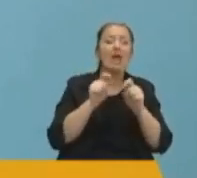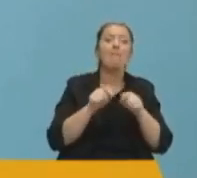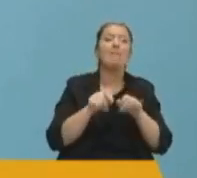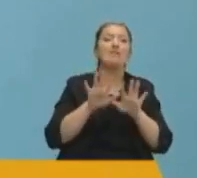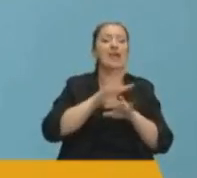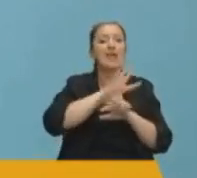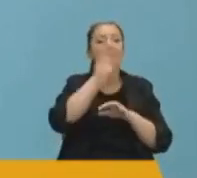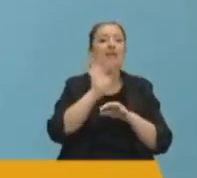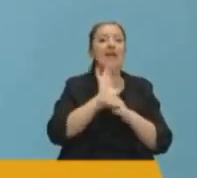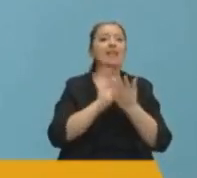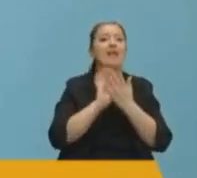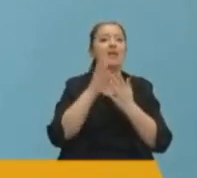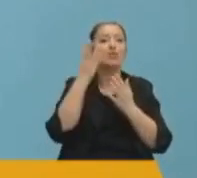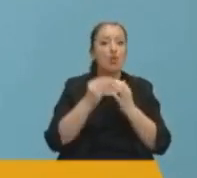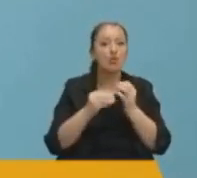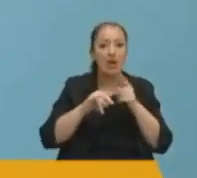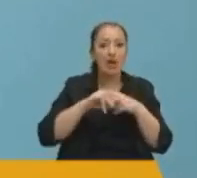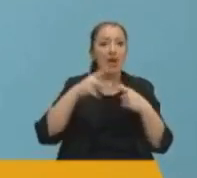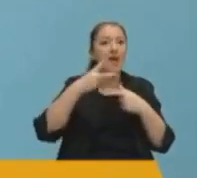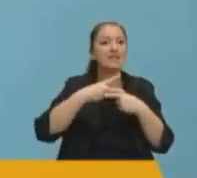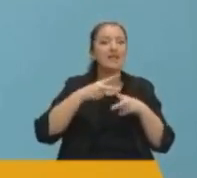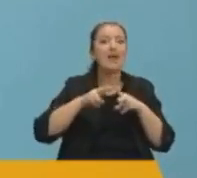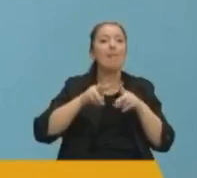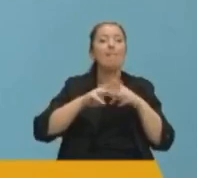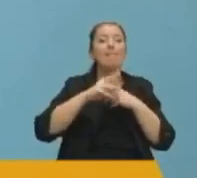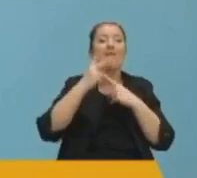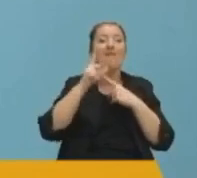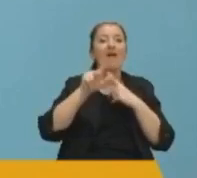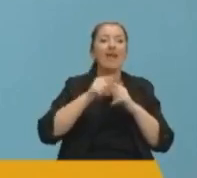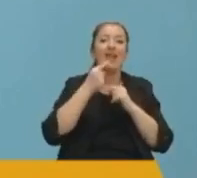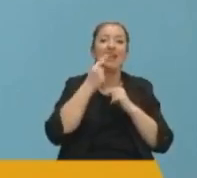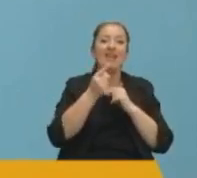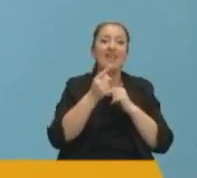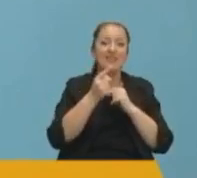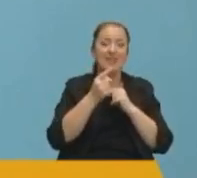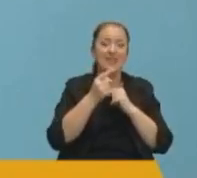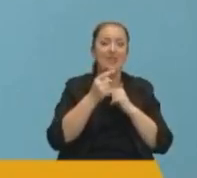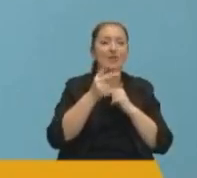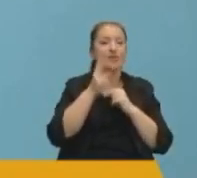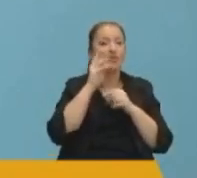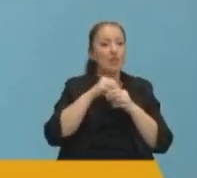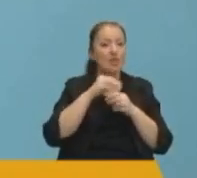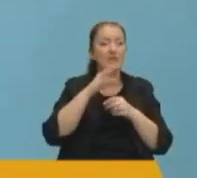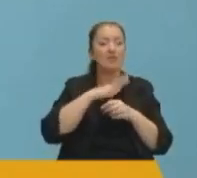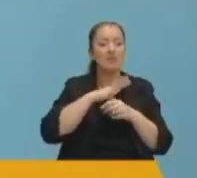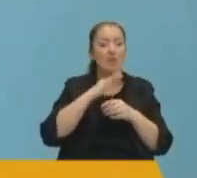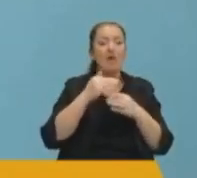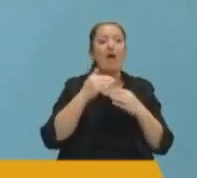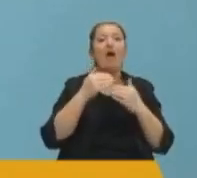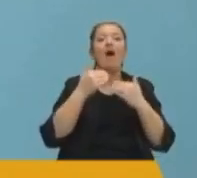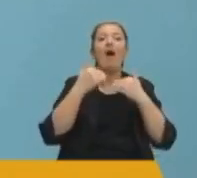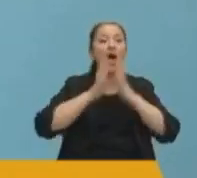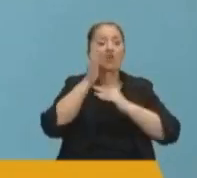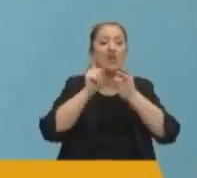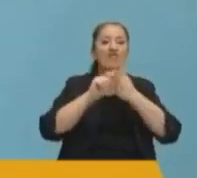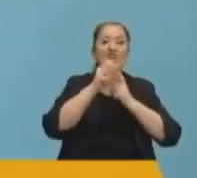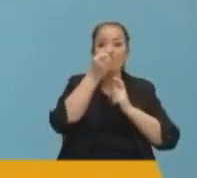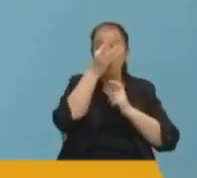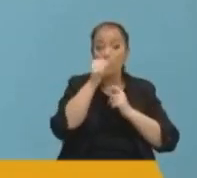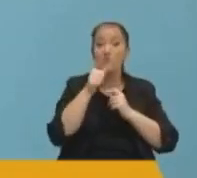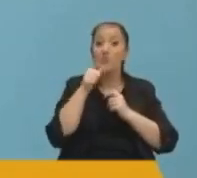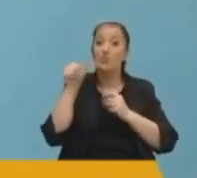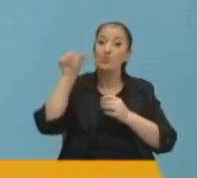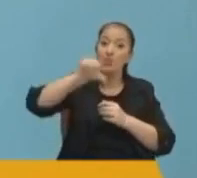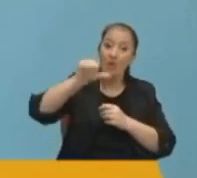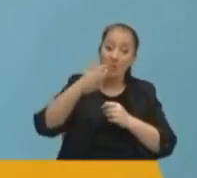Hazreti Mevlana'nın bir nasihat incisiyle sözlerime son vermek istiyorum. Adalet, ağaçlara ve çiçeklere su vermek. Zulüm